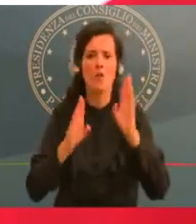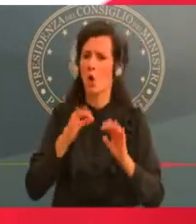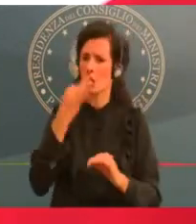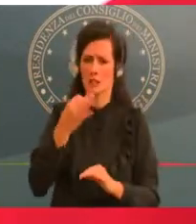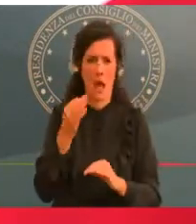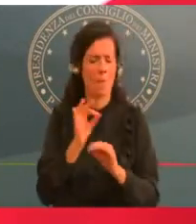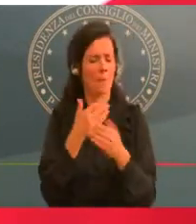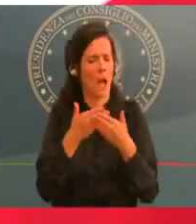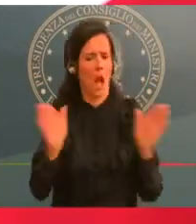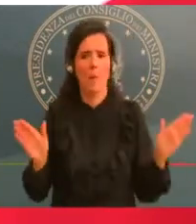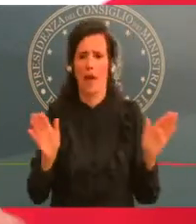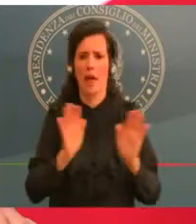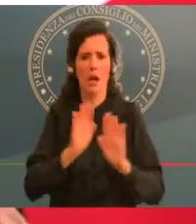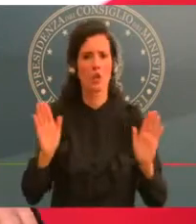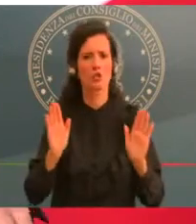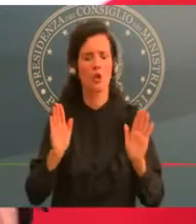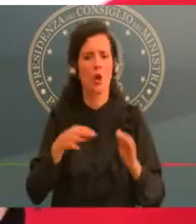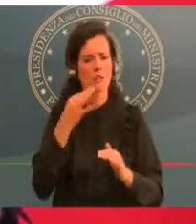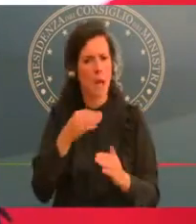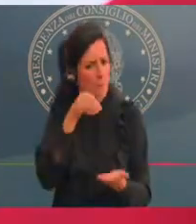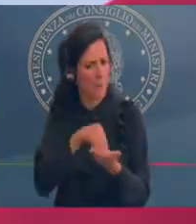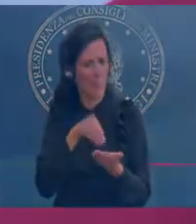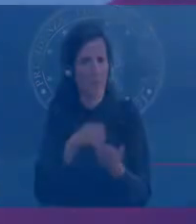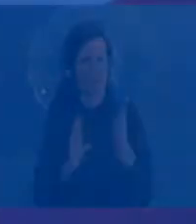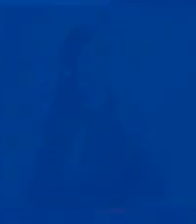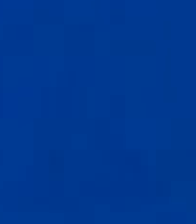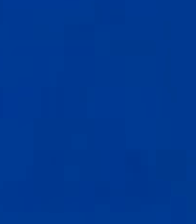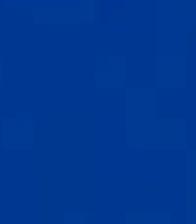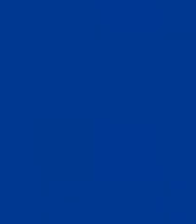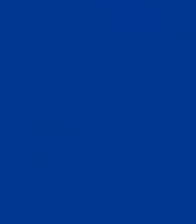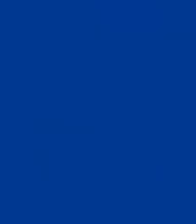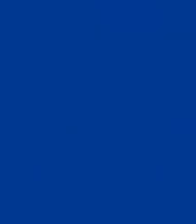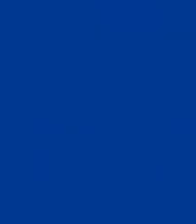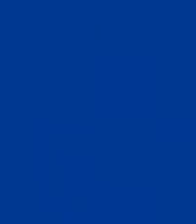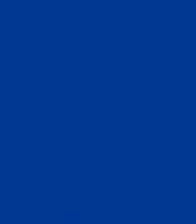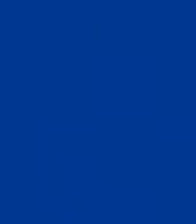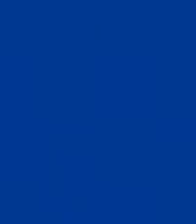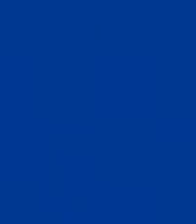basta così grazie a tutti buonasera grazie a tutti grazie a tutti